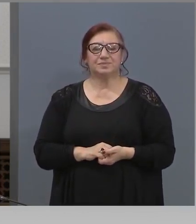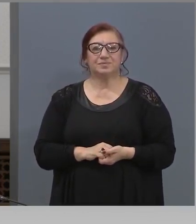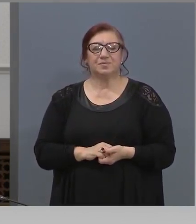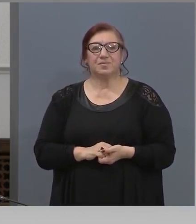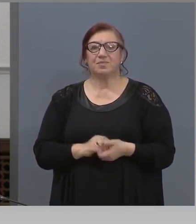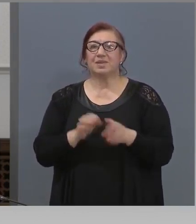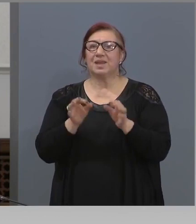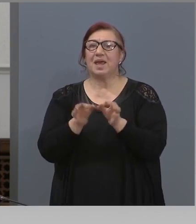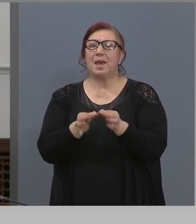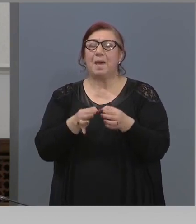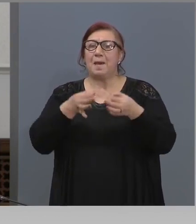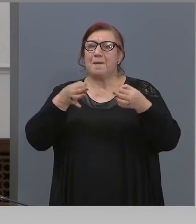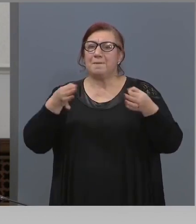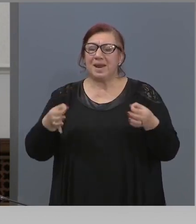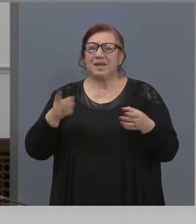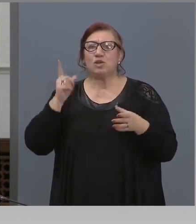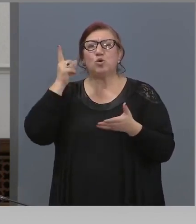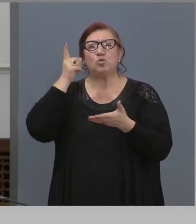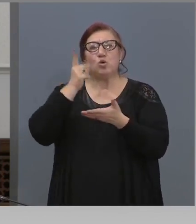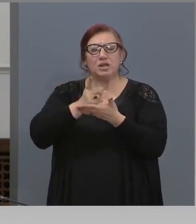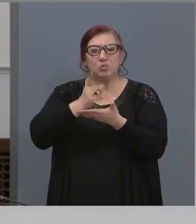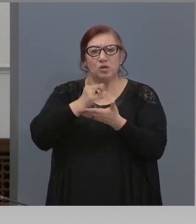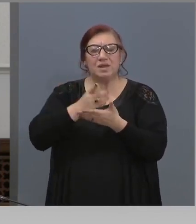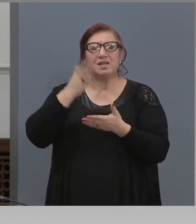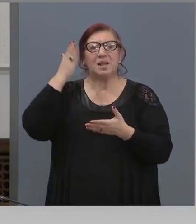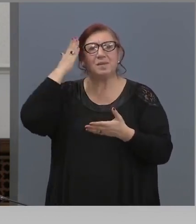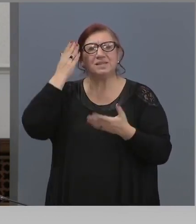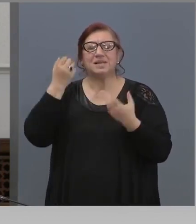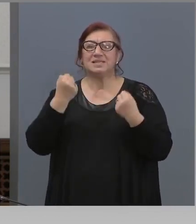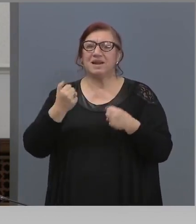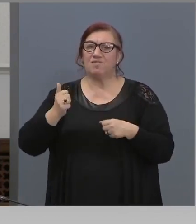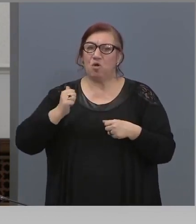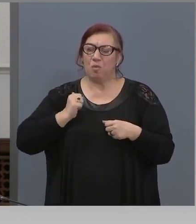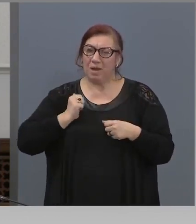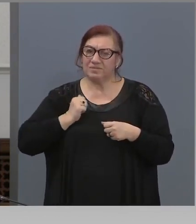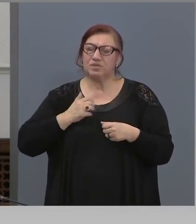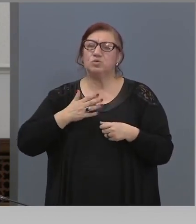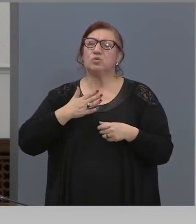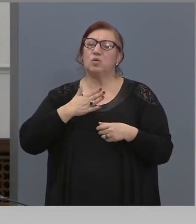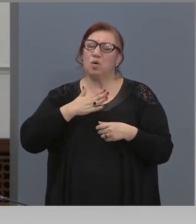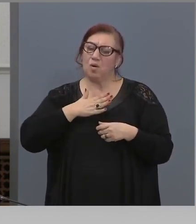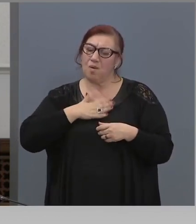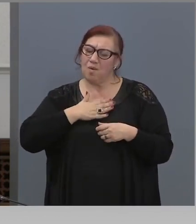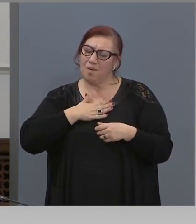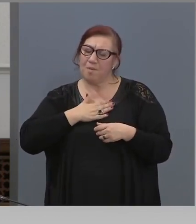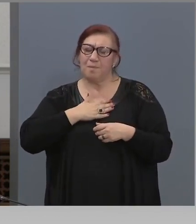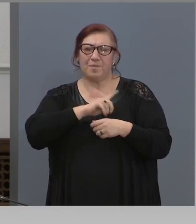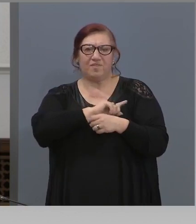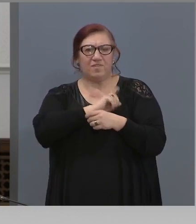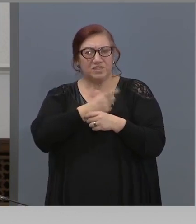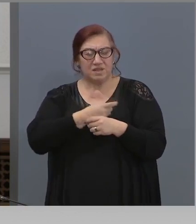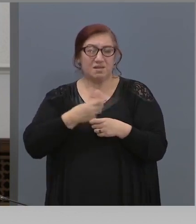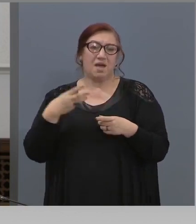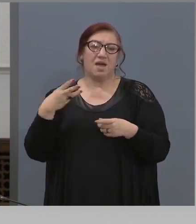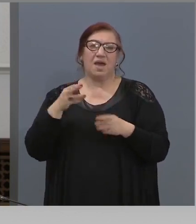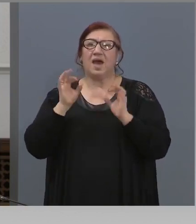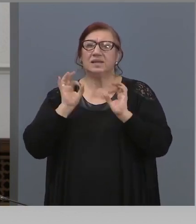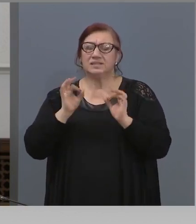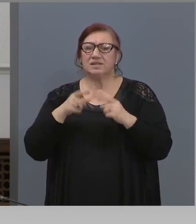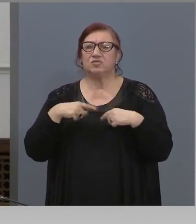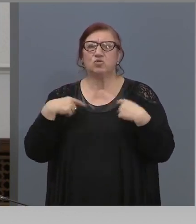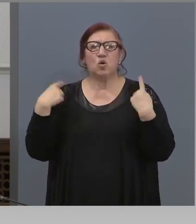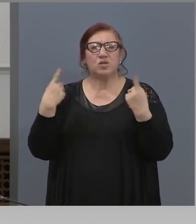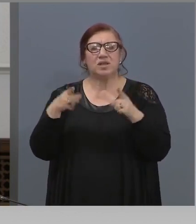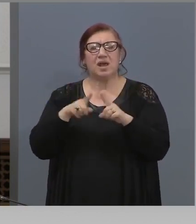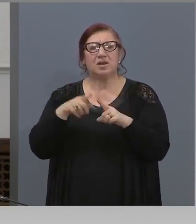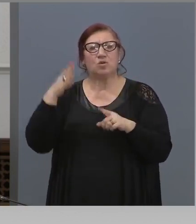Мерките, които е разпоредил министра на здравеопазването, са в сила. Естествено, ние като Министерство на